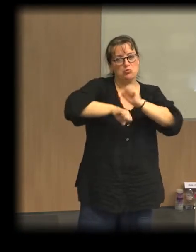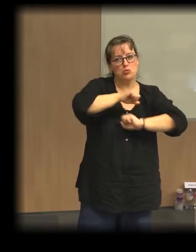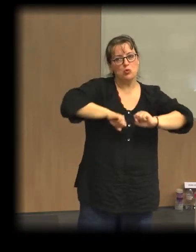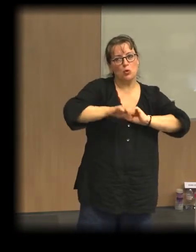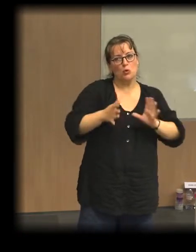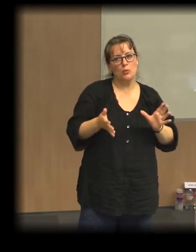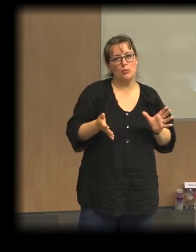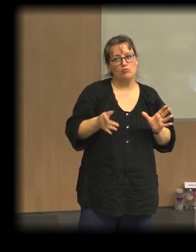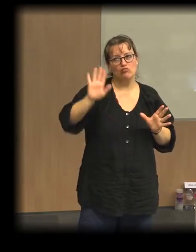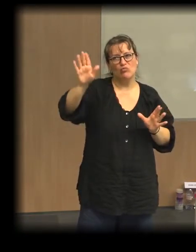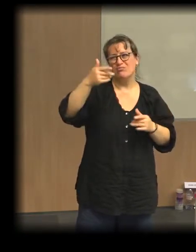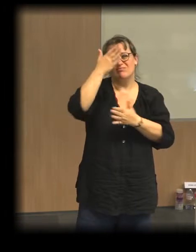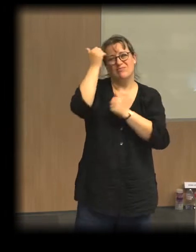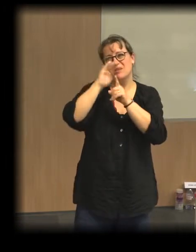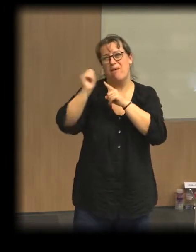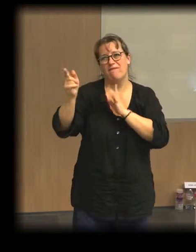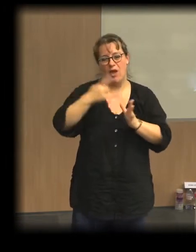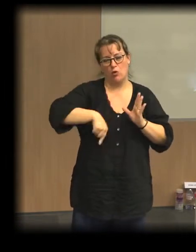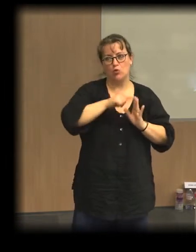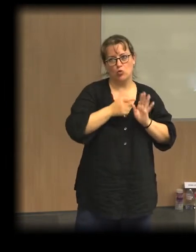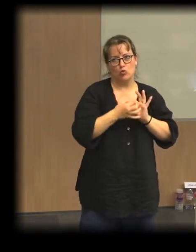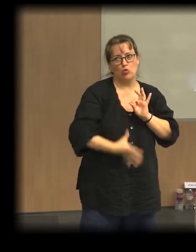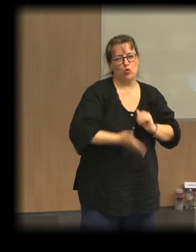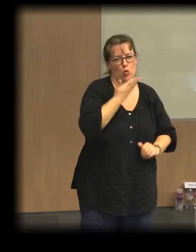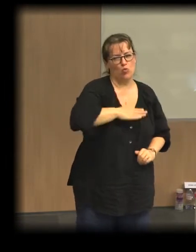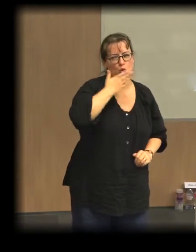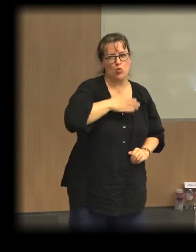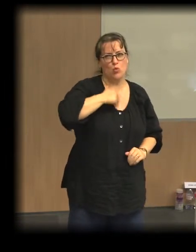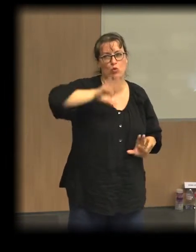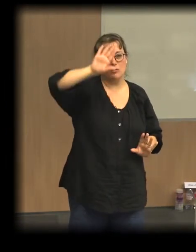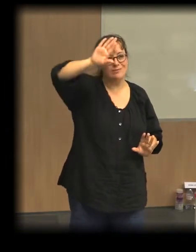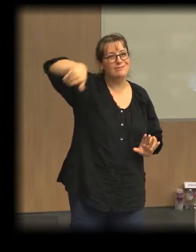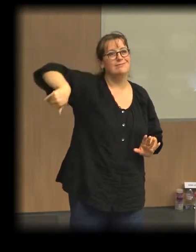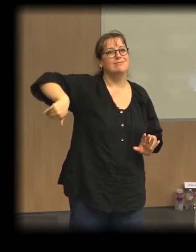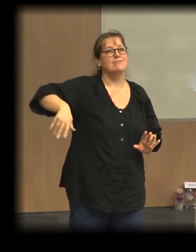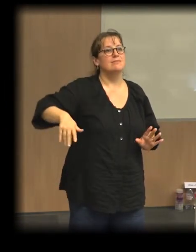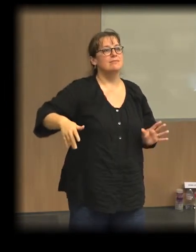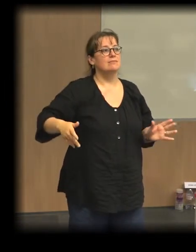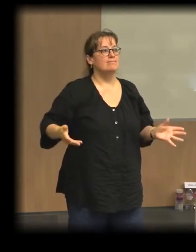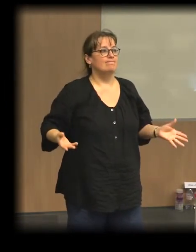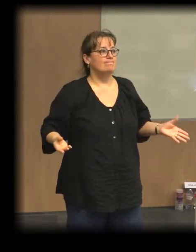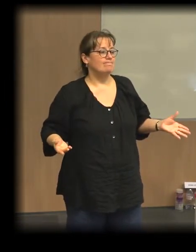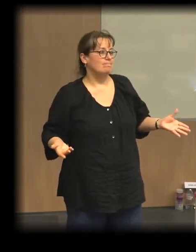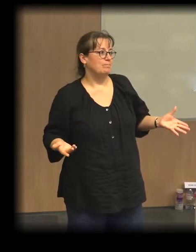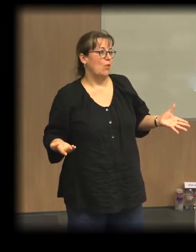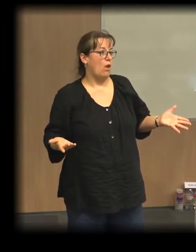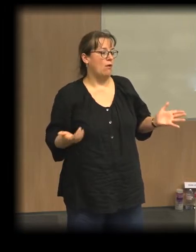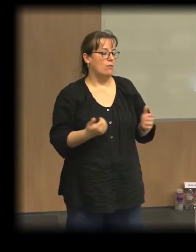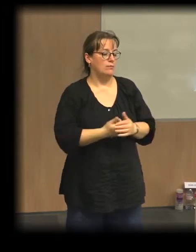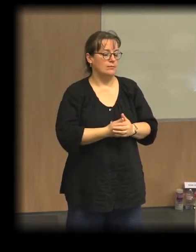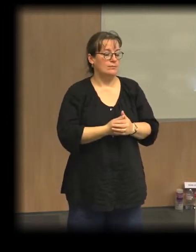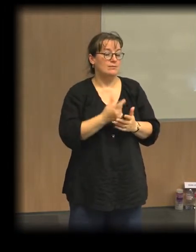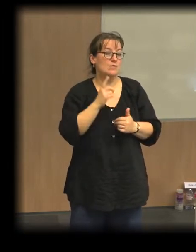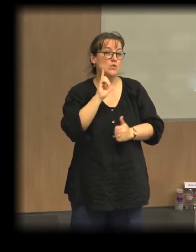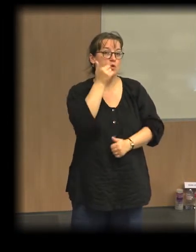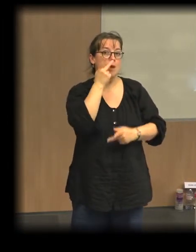bien mieux résolus ces questions par l'action d'acteurs privés. Donc on voit bien que